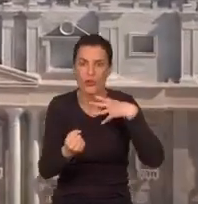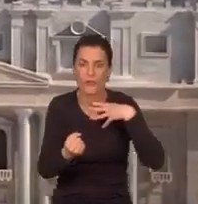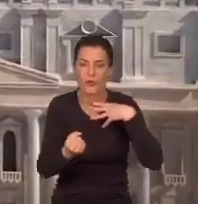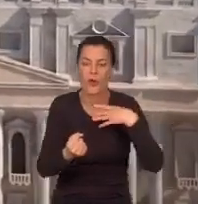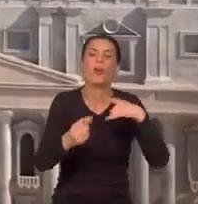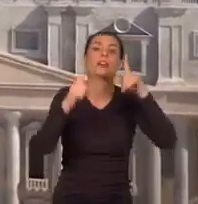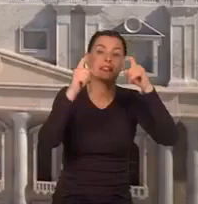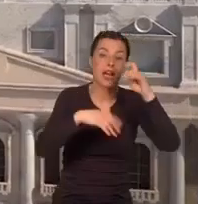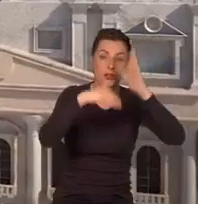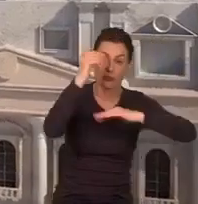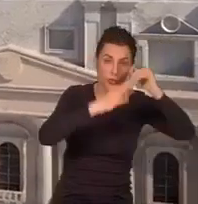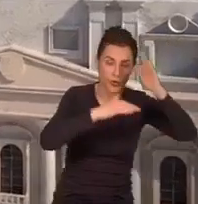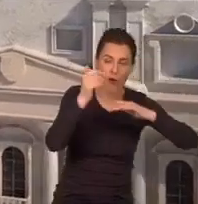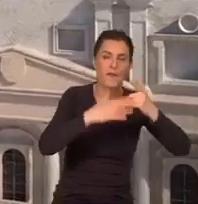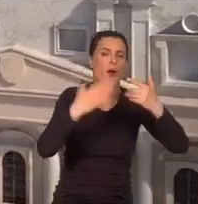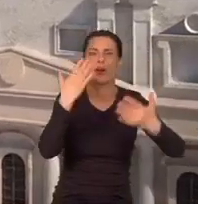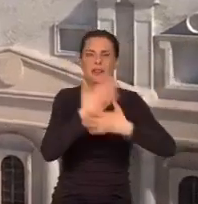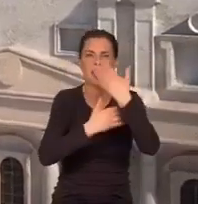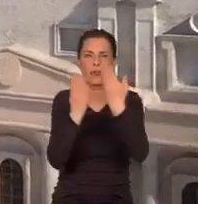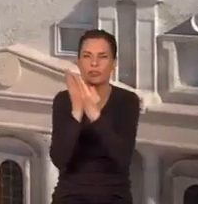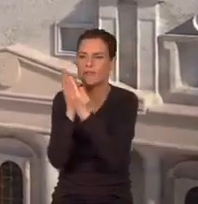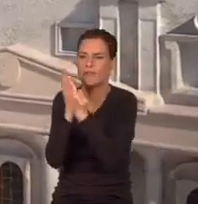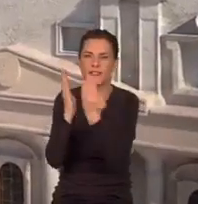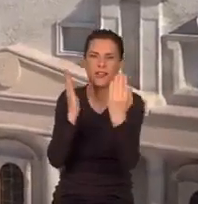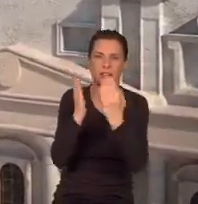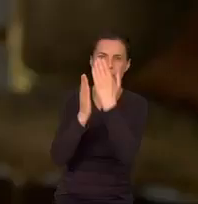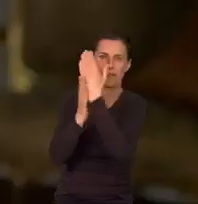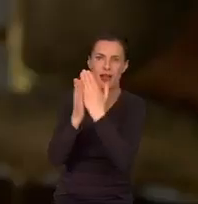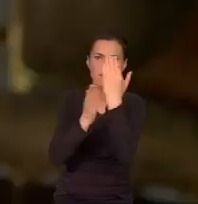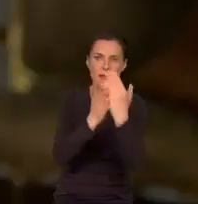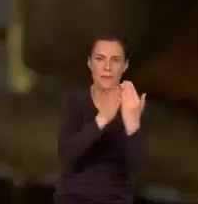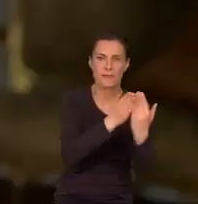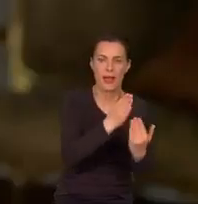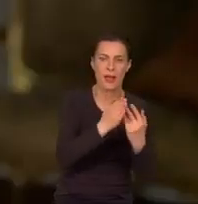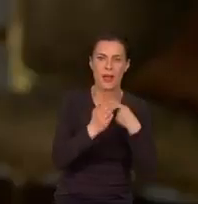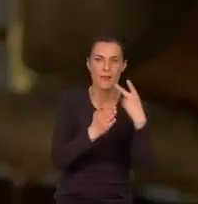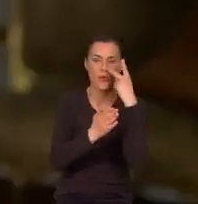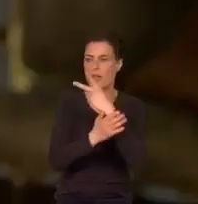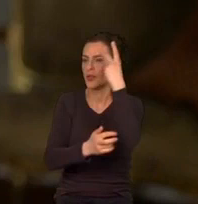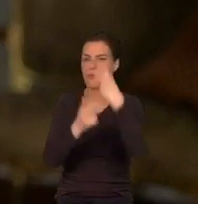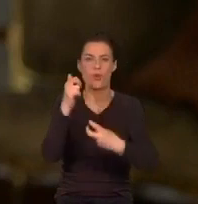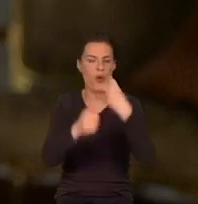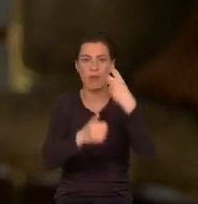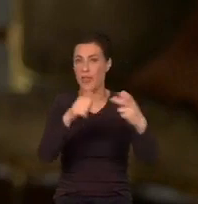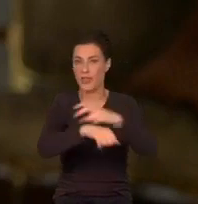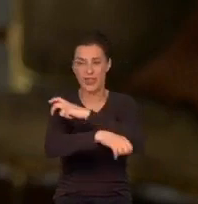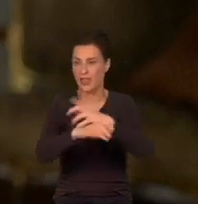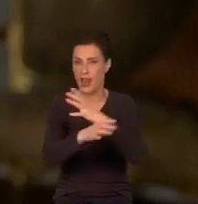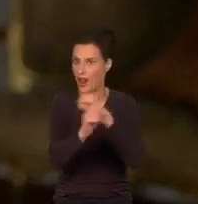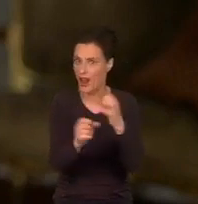Gdy zaczął je budować, na fasadzie pojawiły się pęknięcia, co naoczniło mu, że to technicznie niemożliwe.